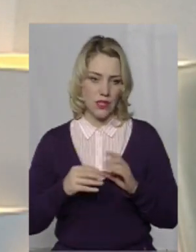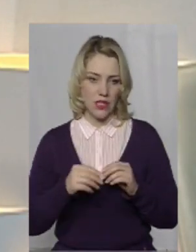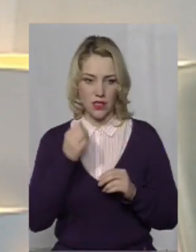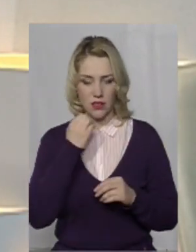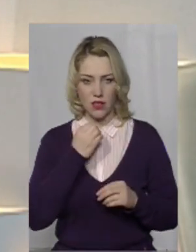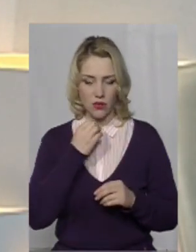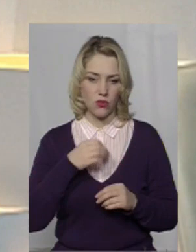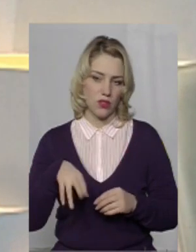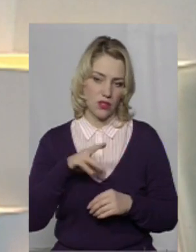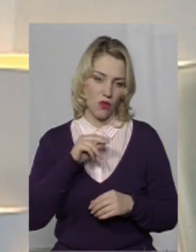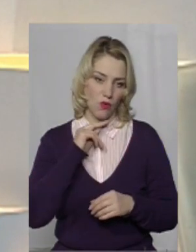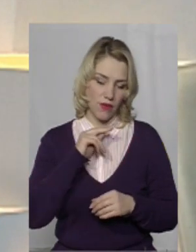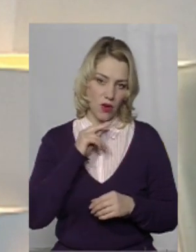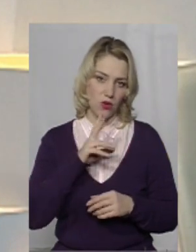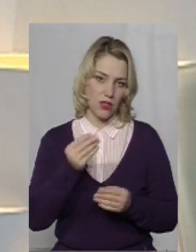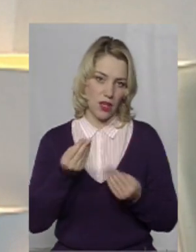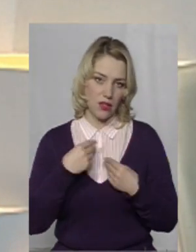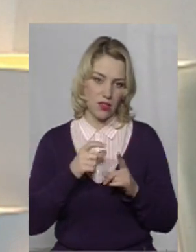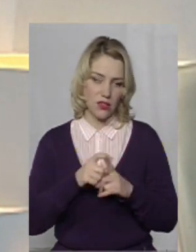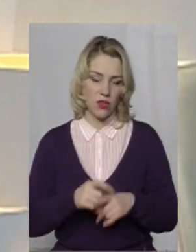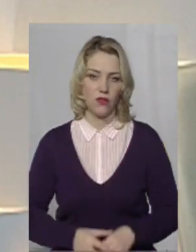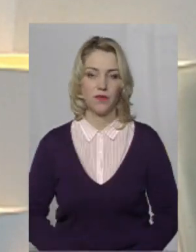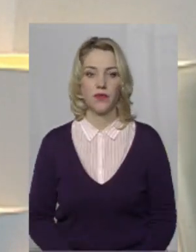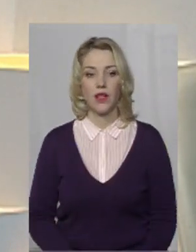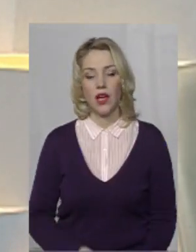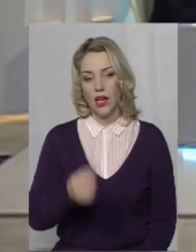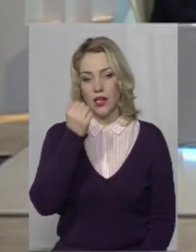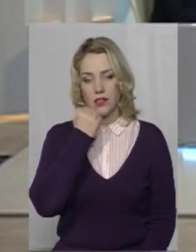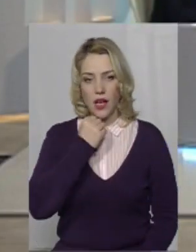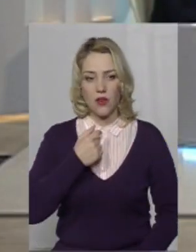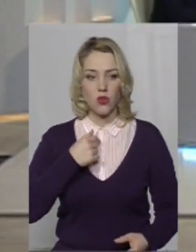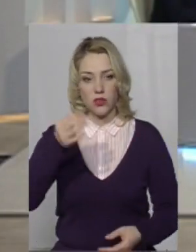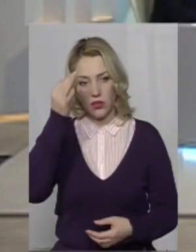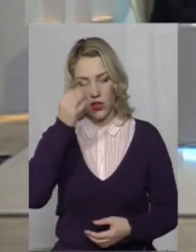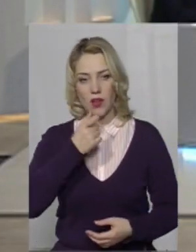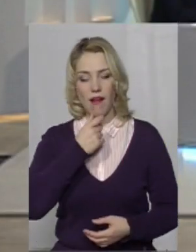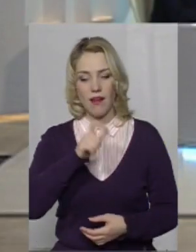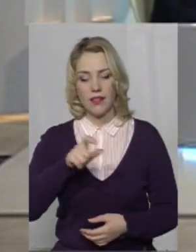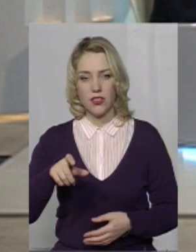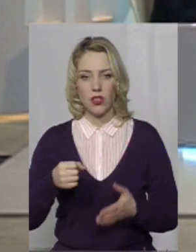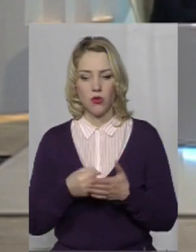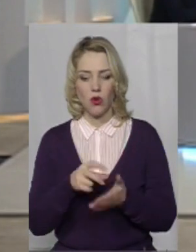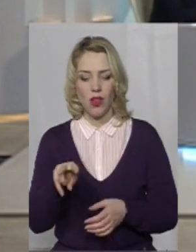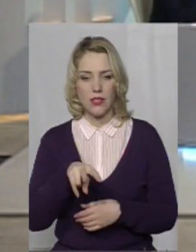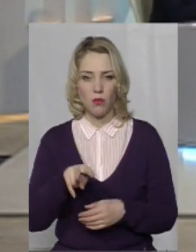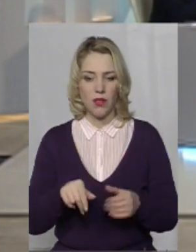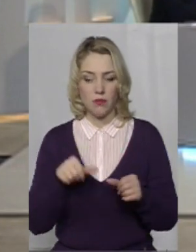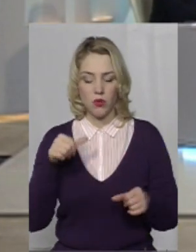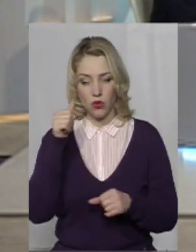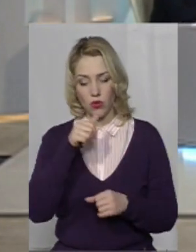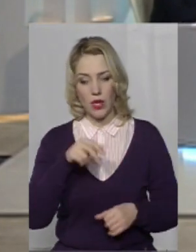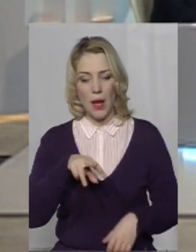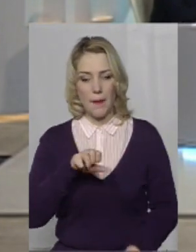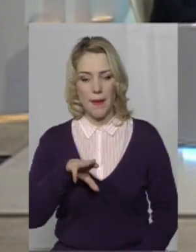Дякую за увагу, дякую за надане слово. Дякую. Нагадаю глядачам, до листопада минулого року Вадим